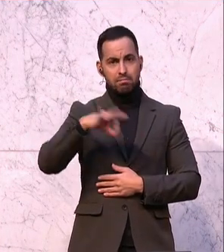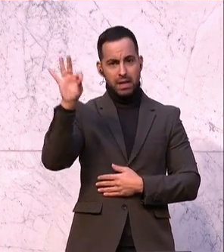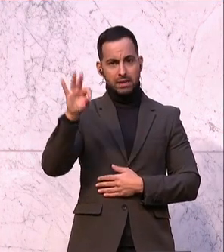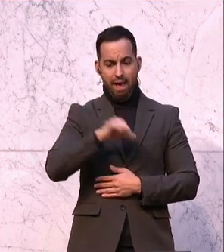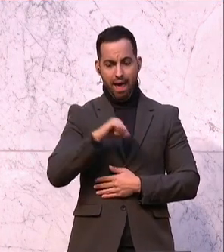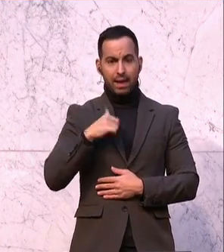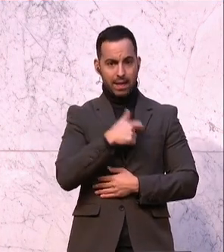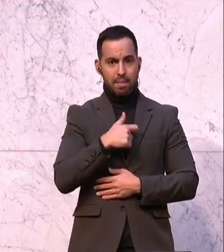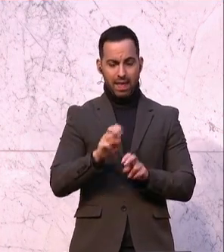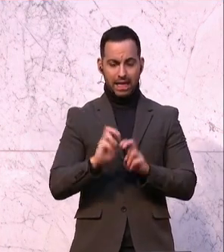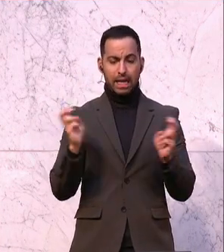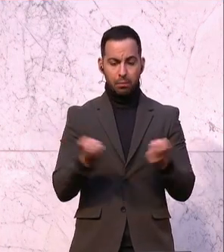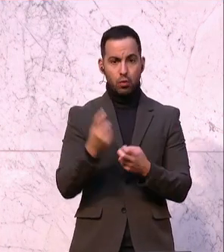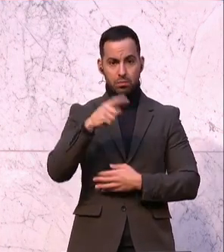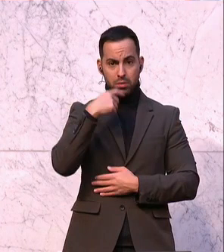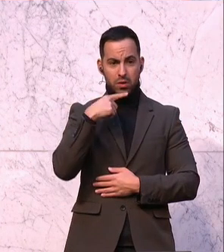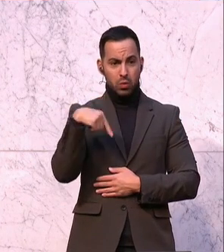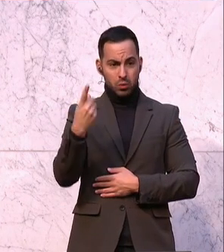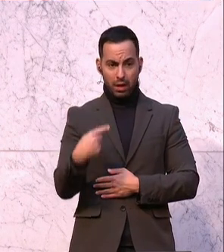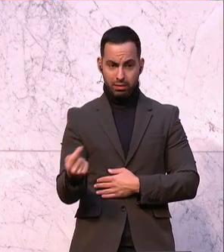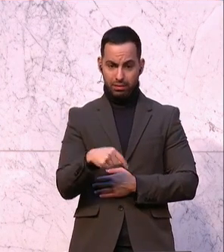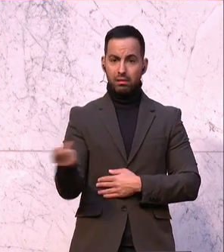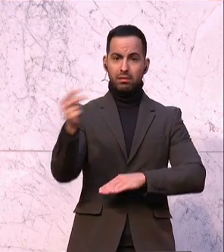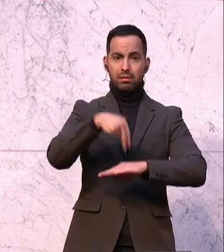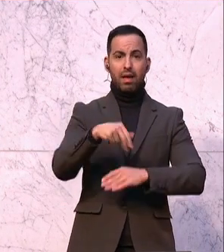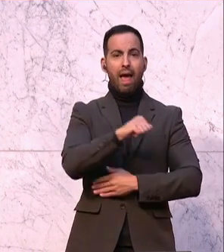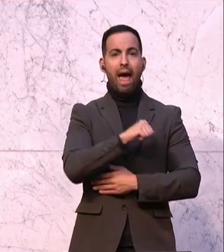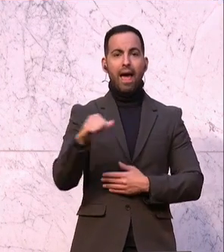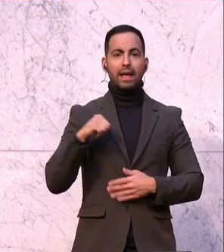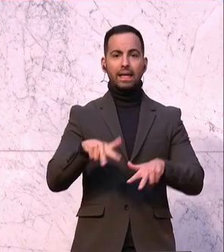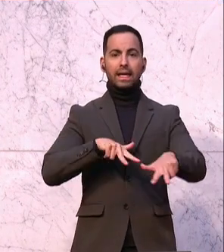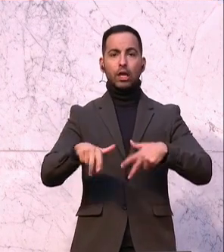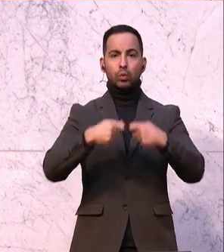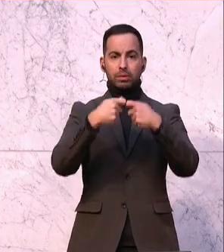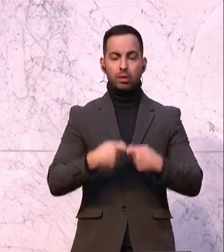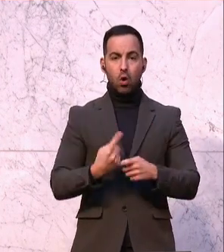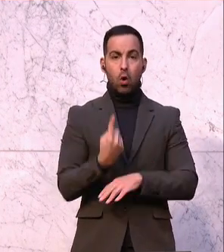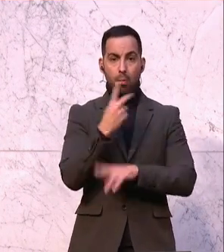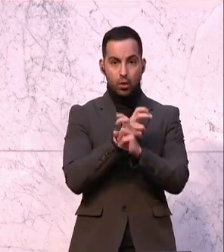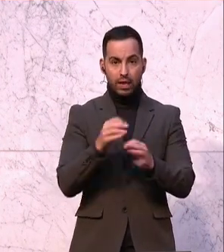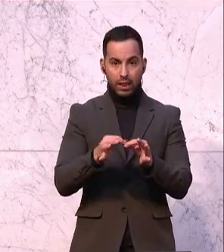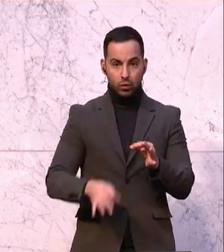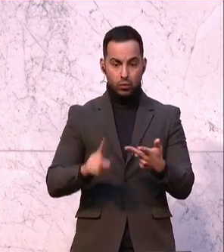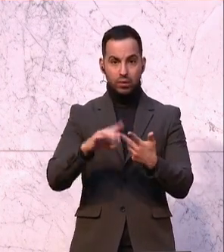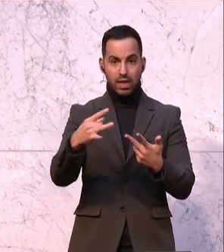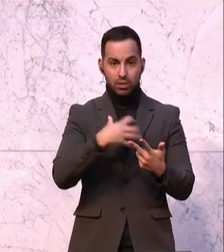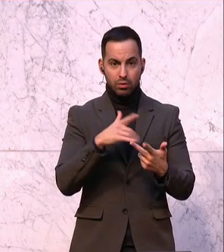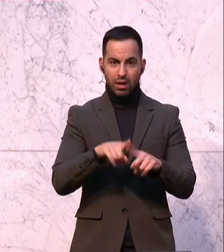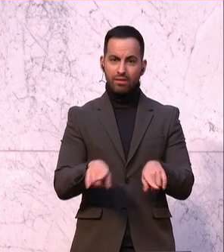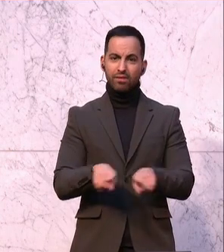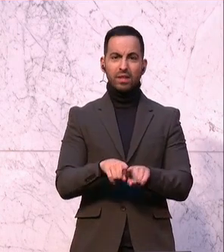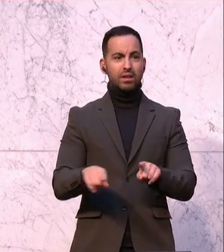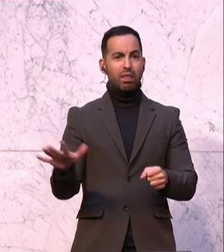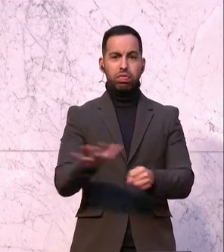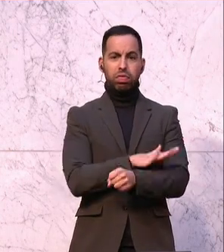ich, in den eigenen Parteigremien. Und sich dann hinzustellen und die eigenen Regierungsmitglieder in Oberösterreich, Niederösterreich und Salzburg da zu